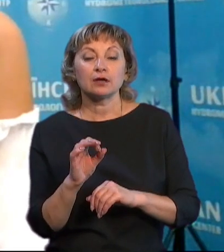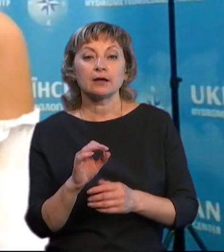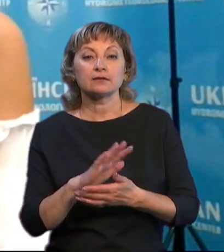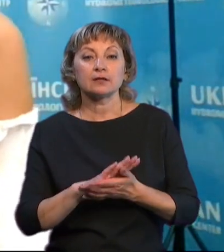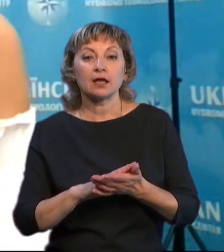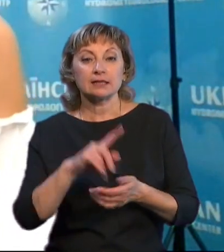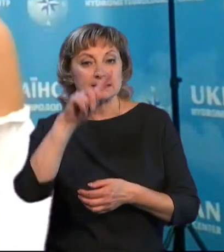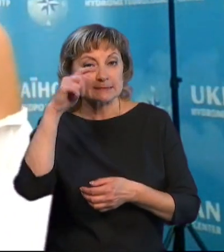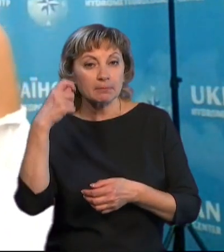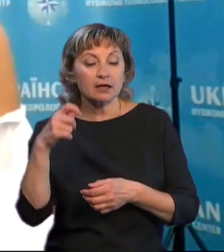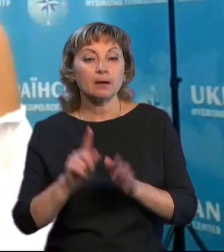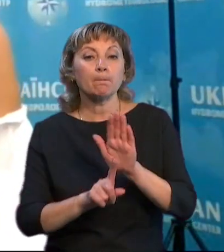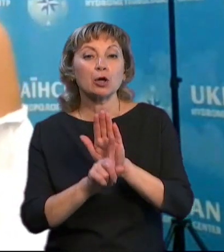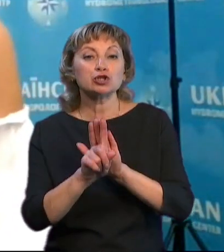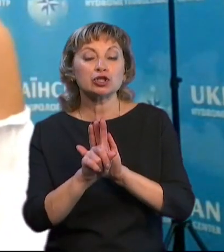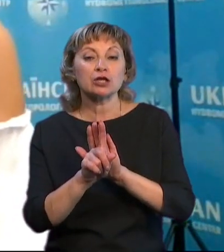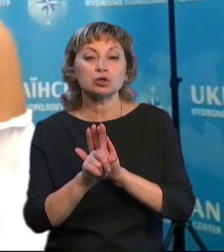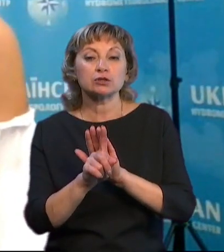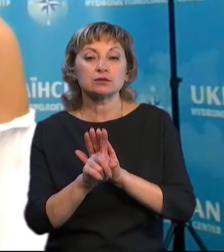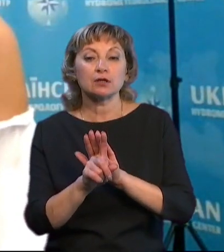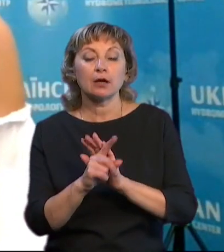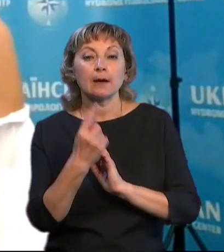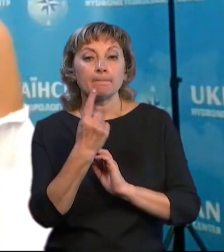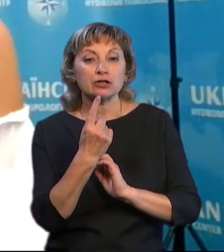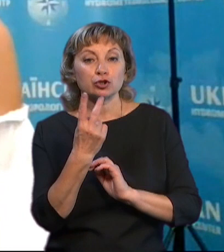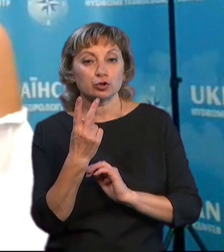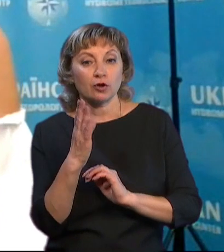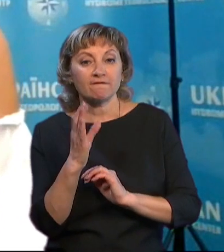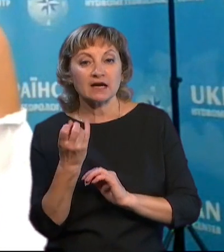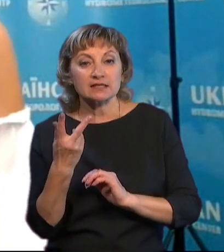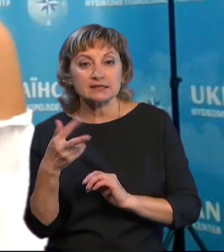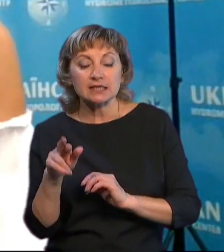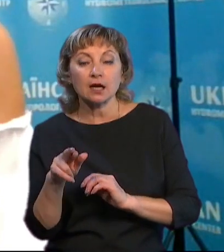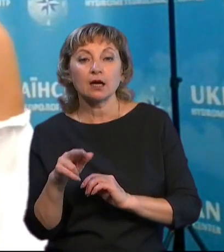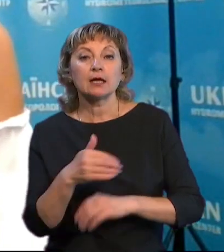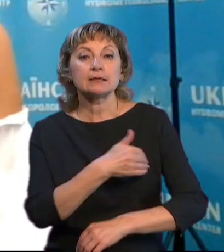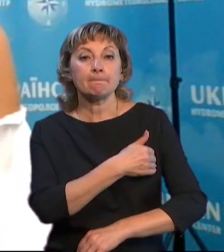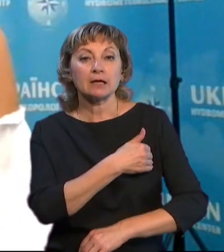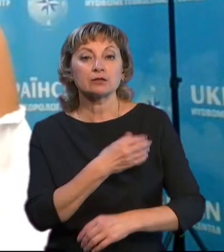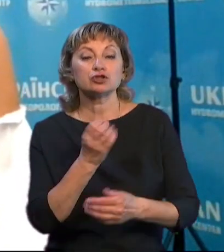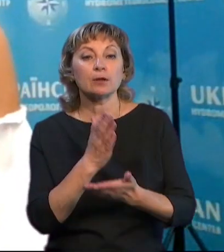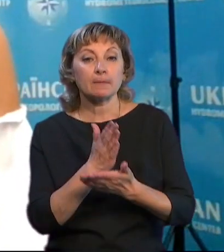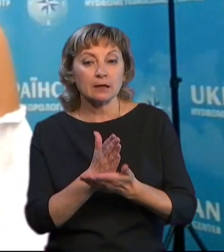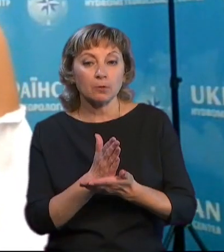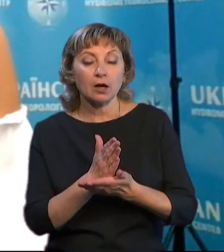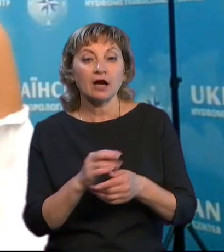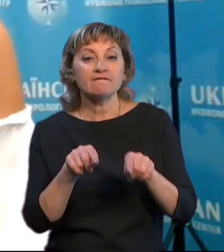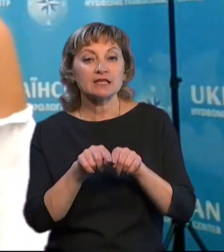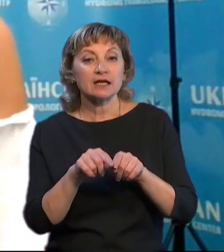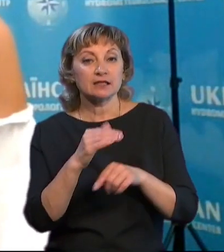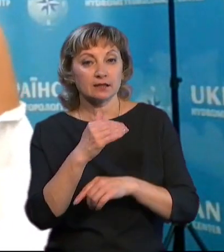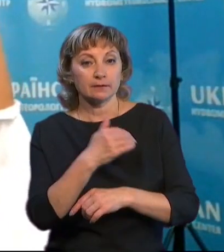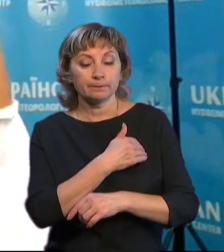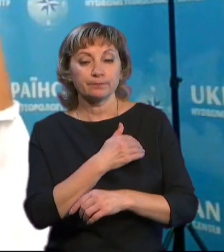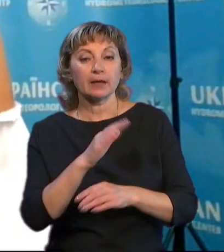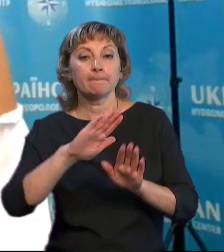спеки, починаючи з 1-2 вересня, температура ще перебуватиме в таких межах, а